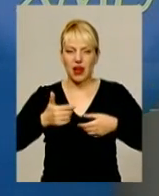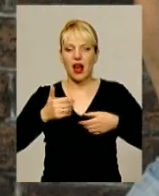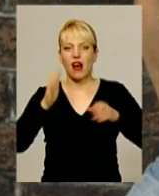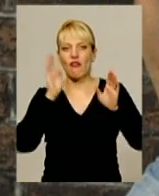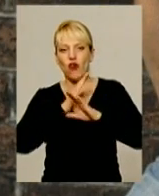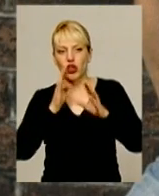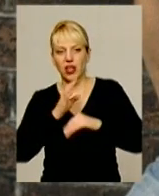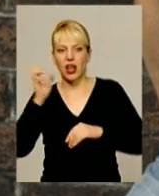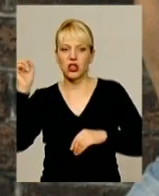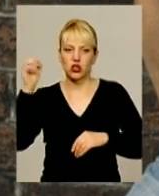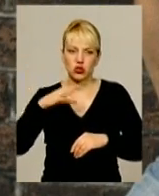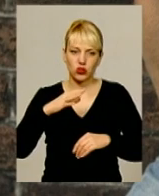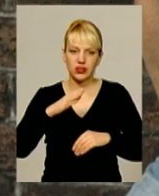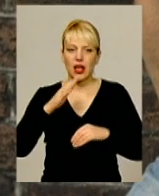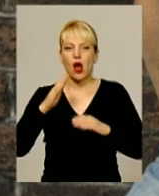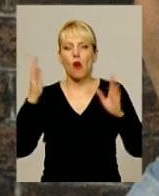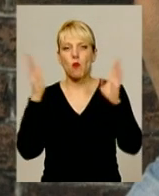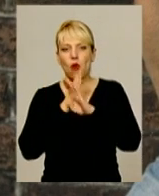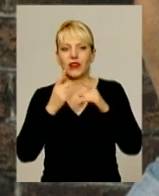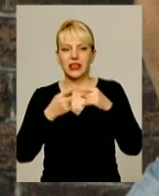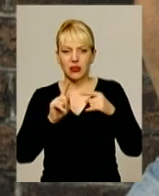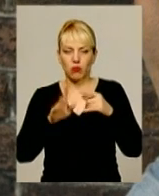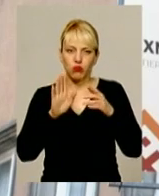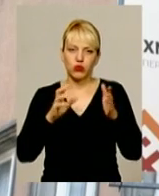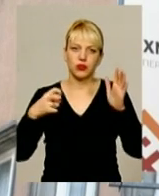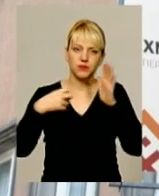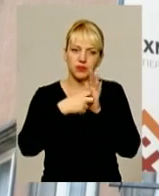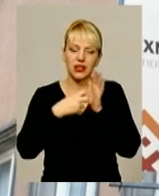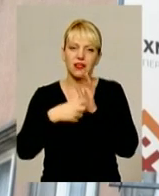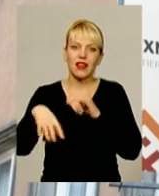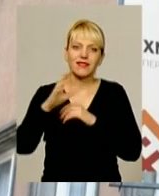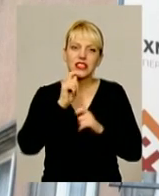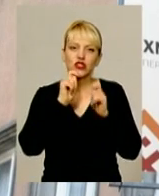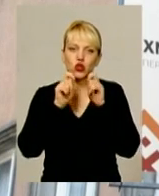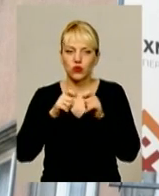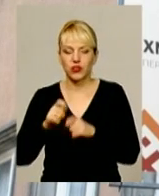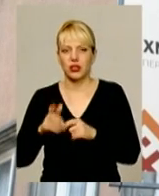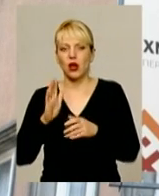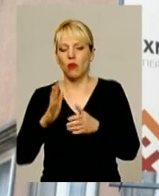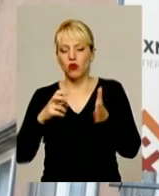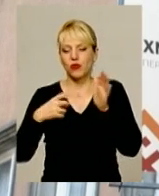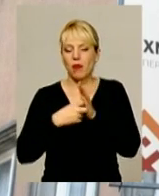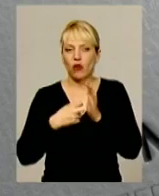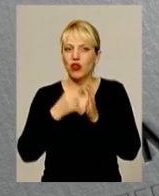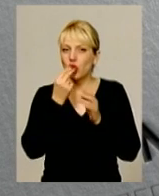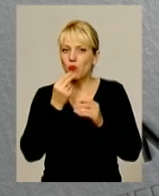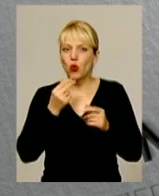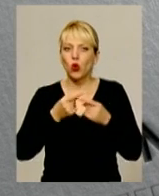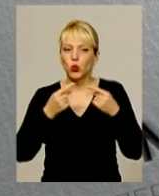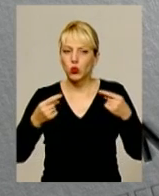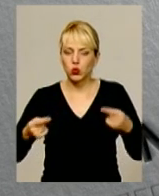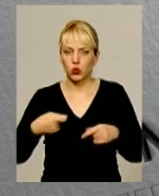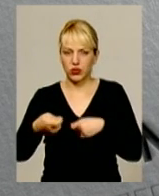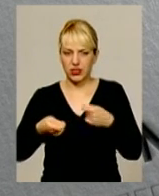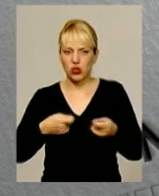повітря. Саме цей логотип зображатимуть на різноманітних сувенірах, а ще ним маркуватимуть вказівники та продукцію підприємців області.